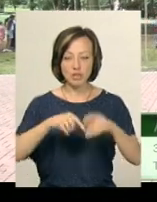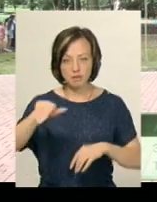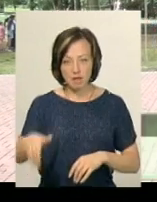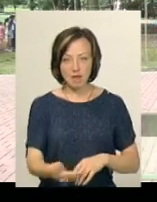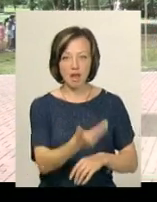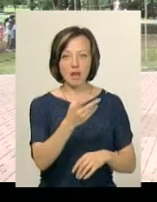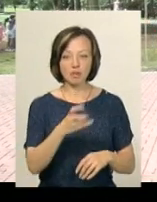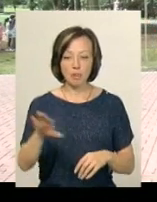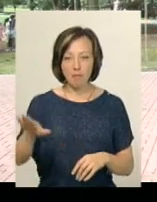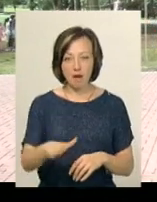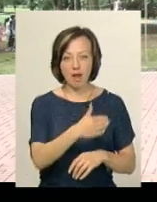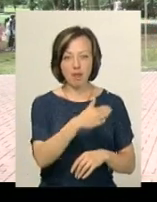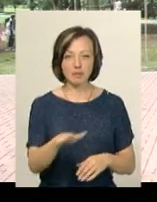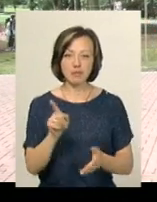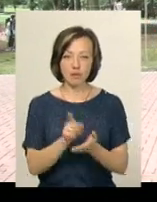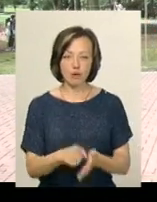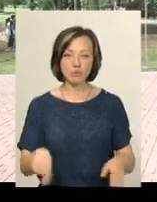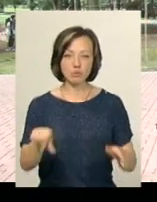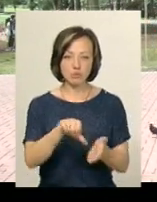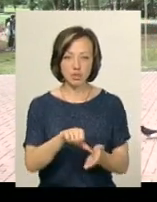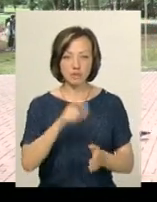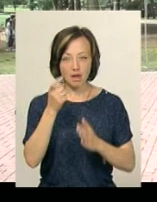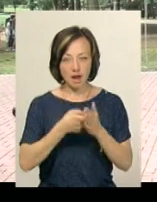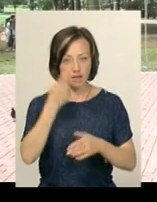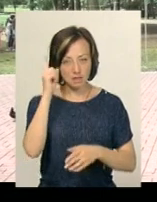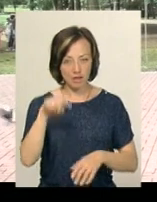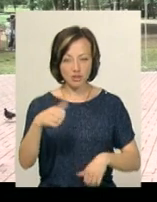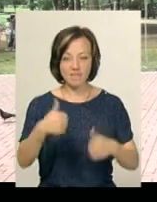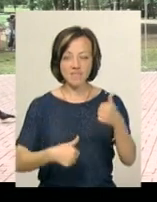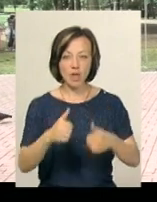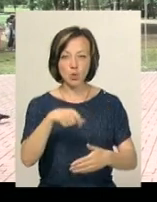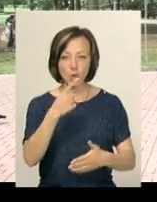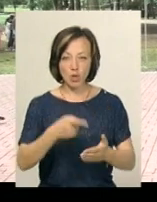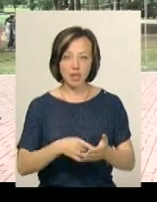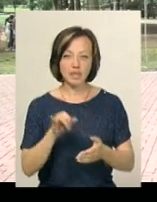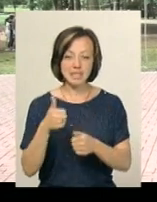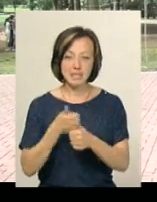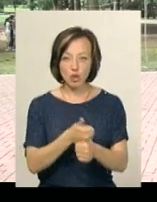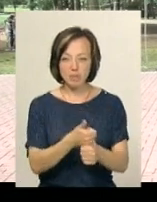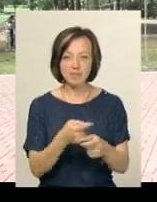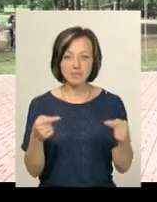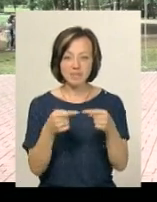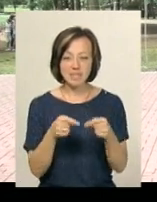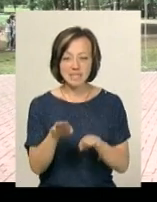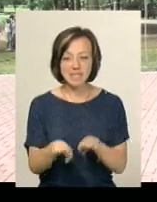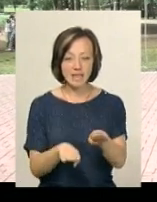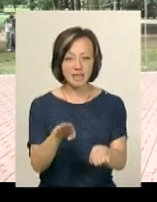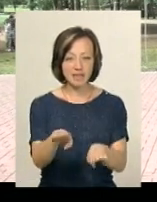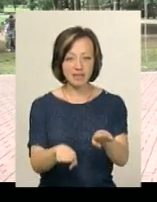називається маятник, також прийняти участь в краєзнавчій вікторині, і вікторинні слідопити з визначенням слідів